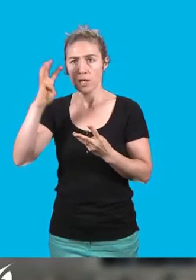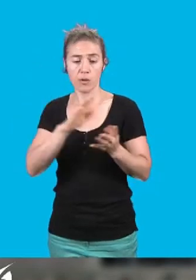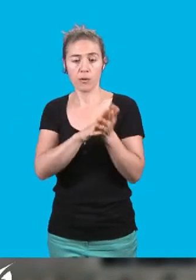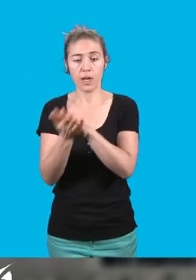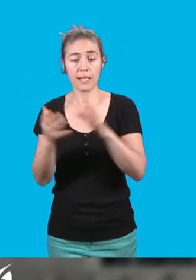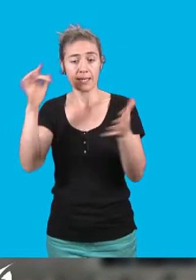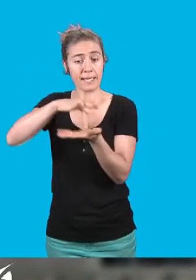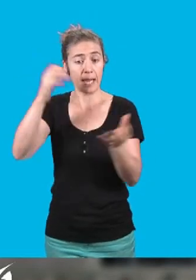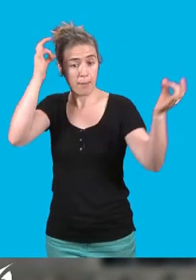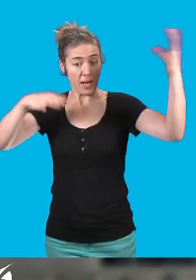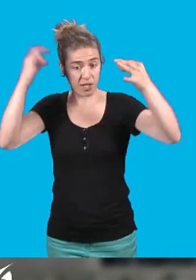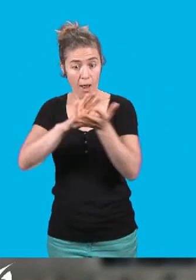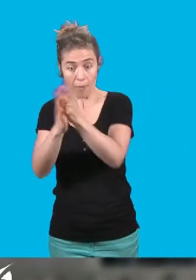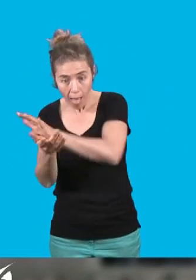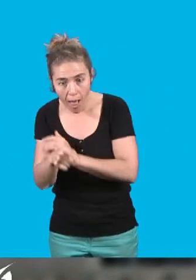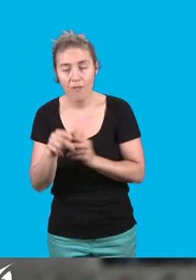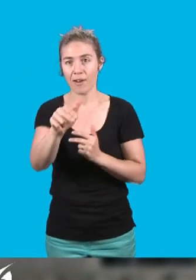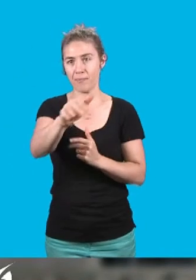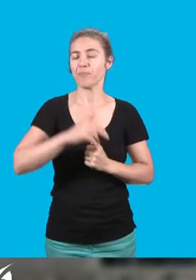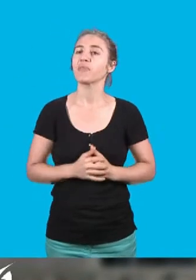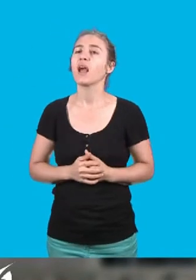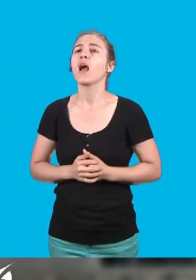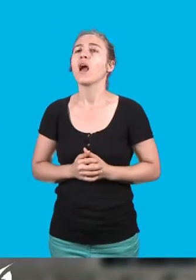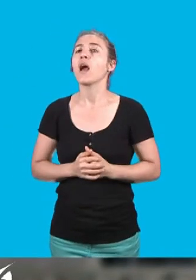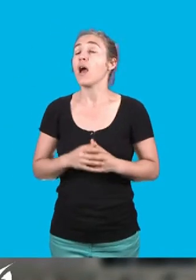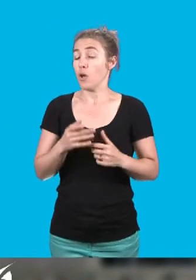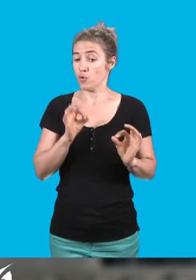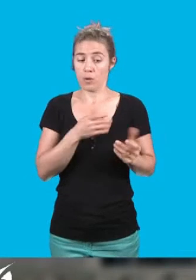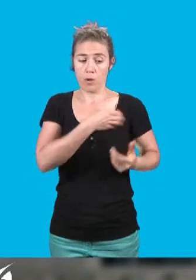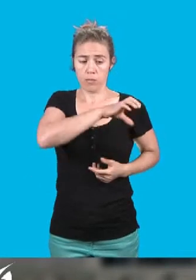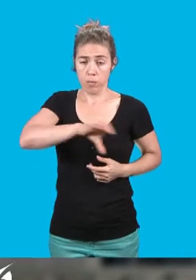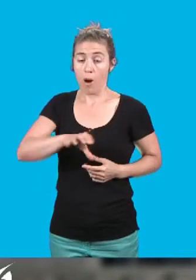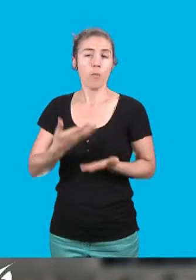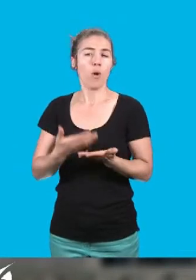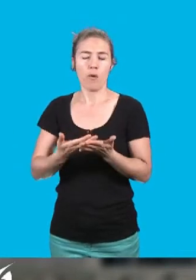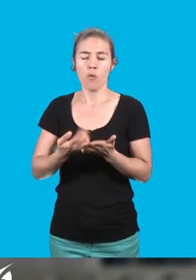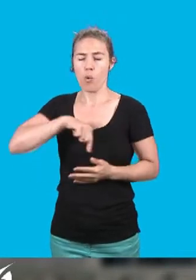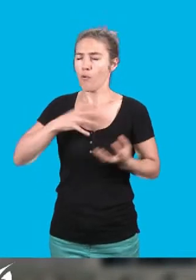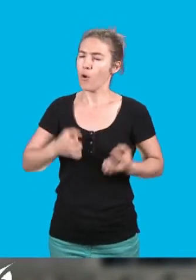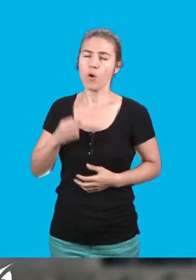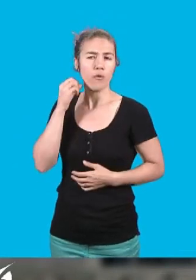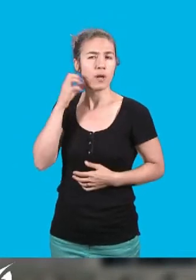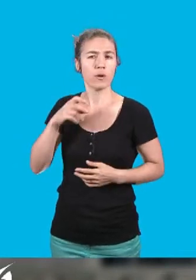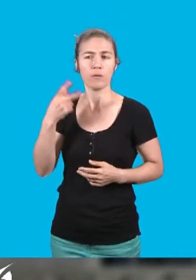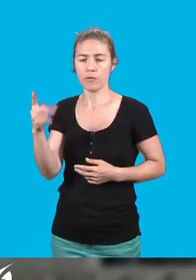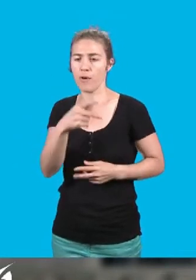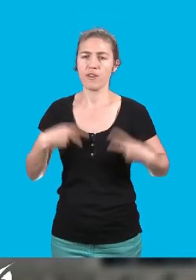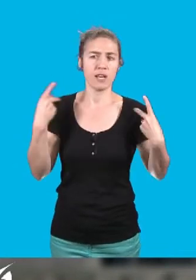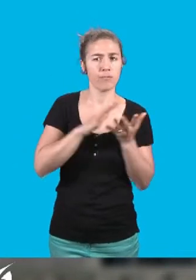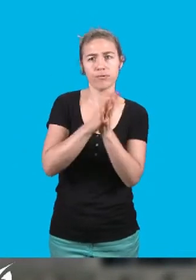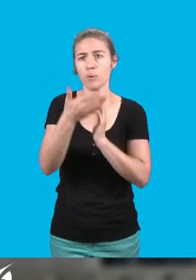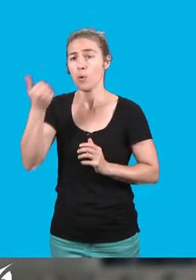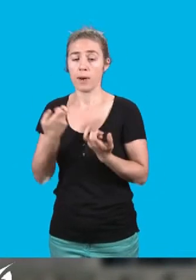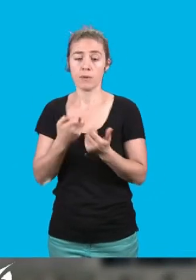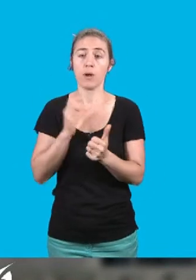tous ces investissements en cours aussi qui marquent la volonté d'améliorer jour après jour le quotidien de tous. Nouvelle rame